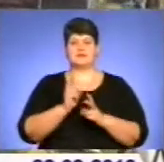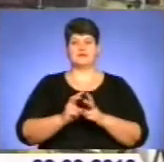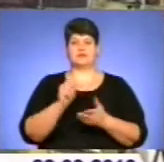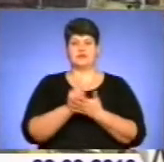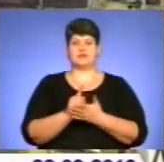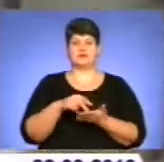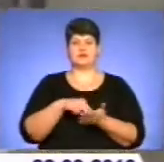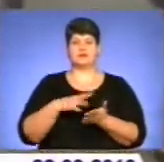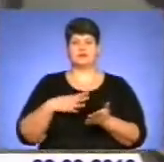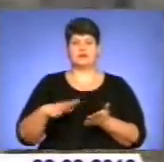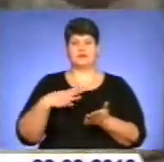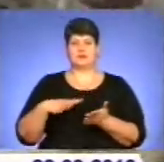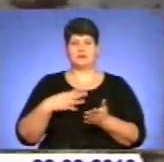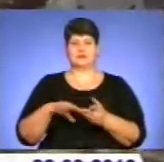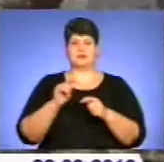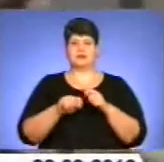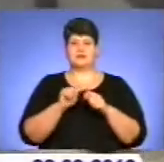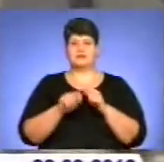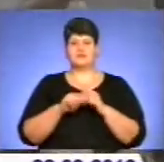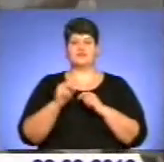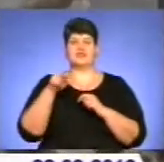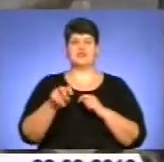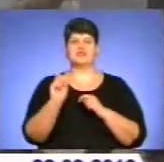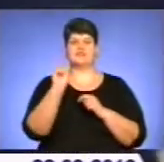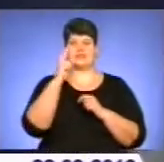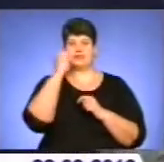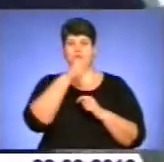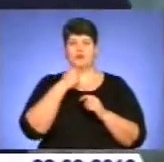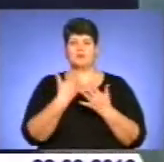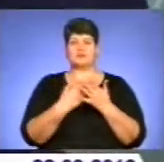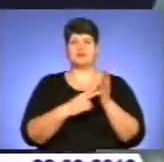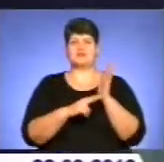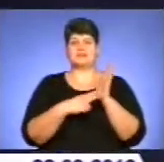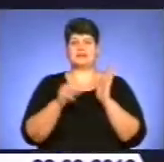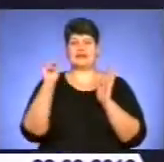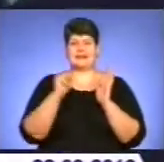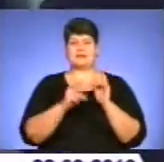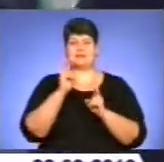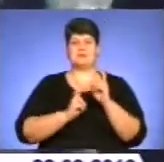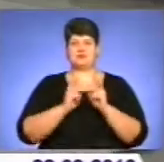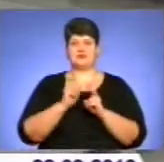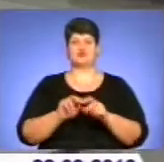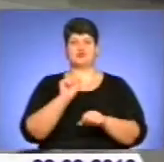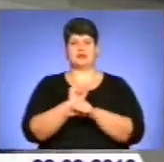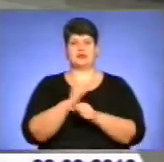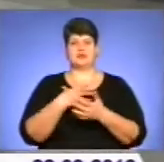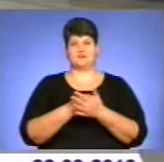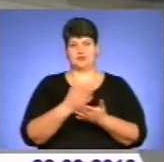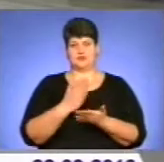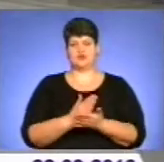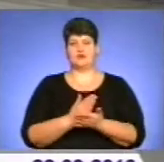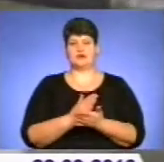простоювати через перевірки. У 2012 році майже 70 тисяч підприємств припинили своє існування.